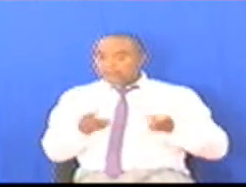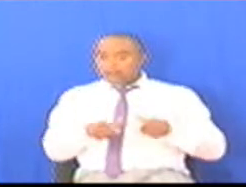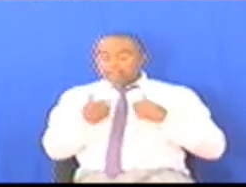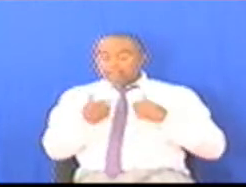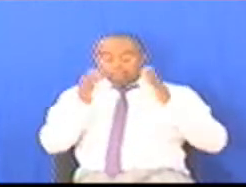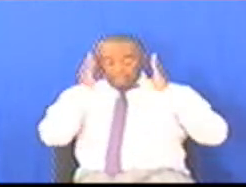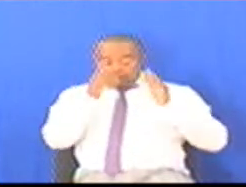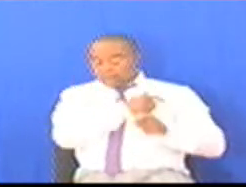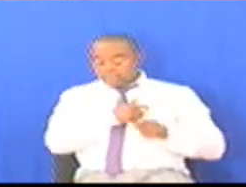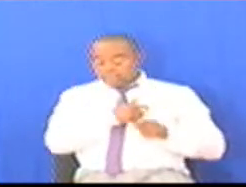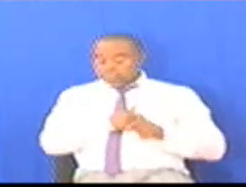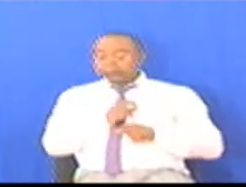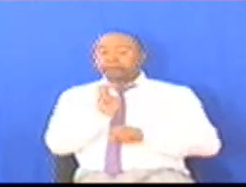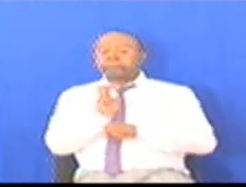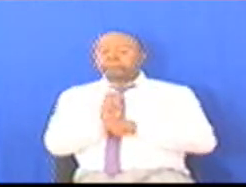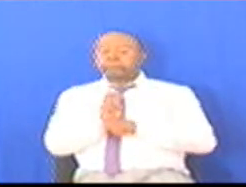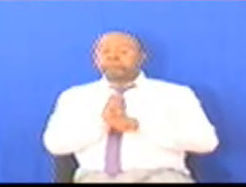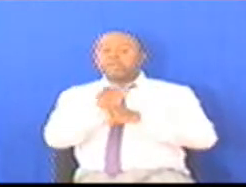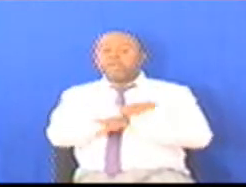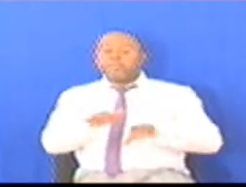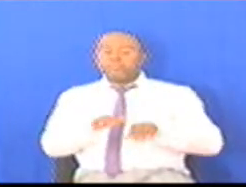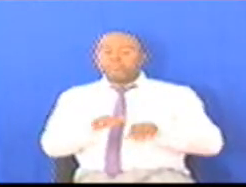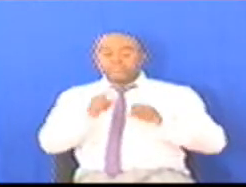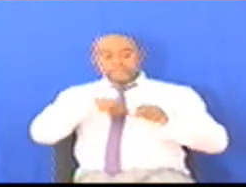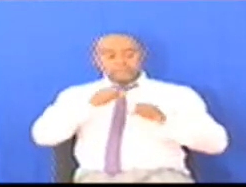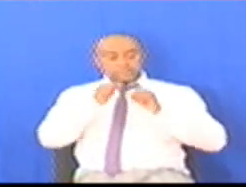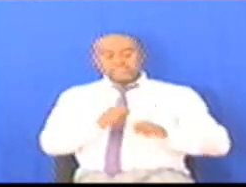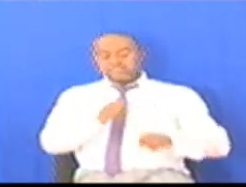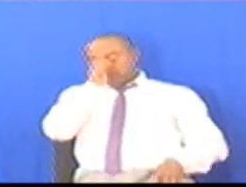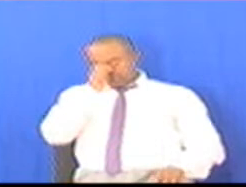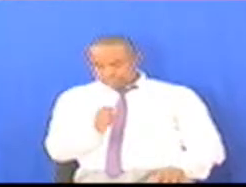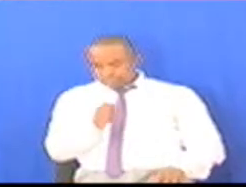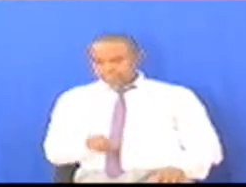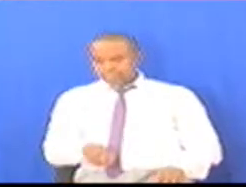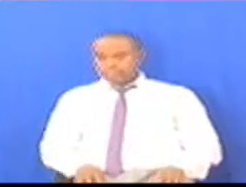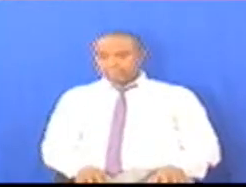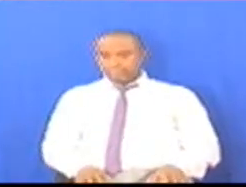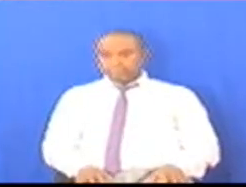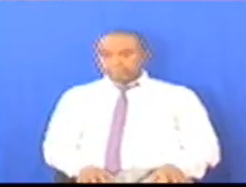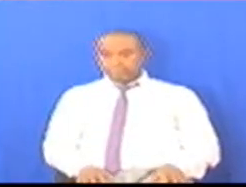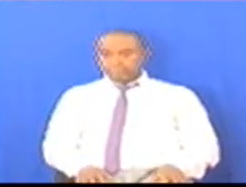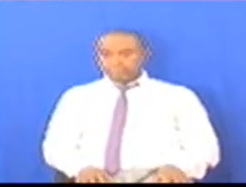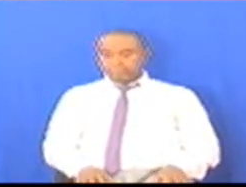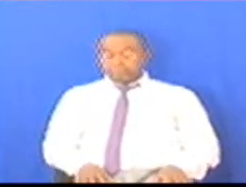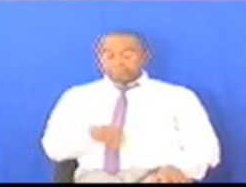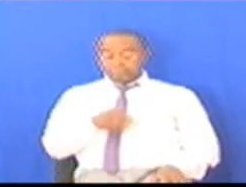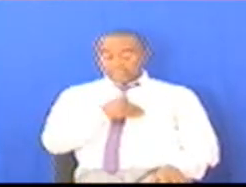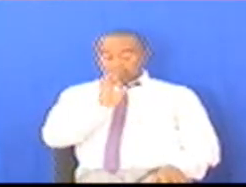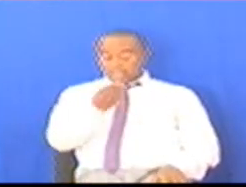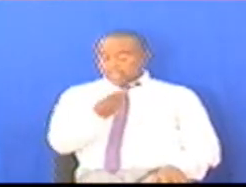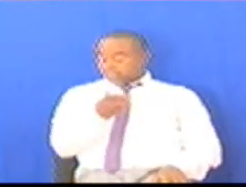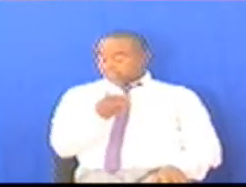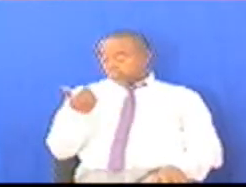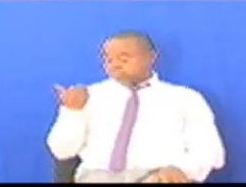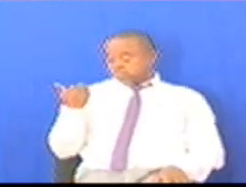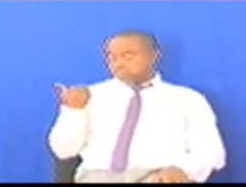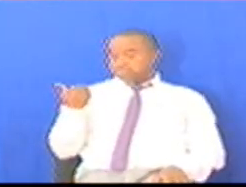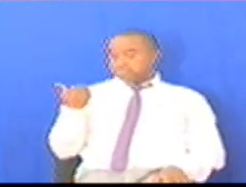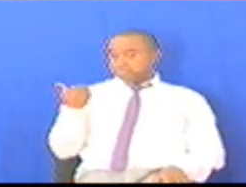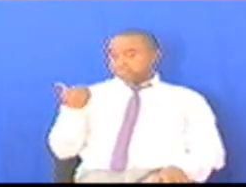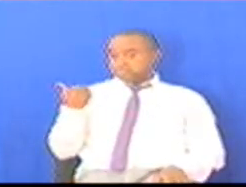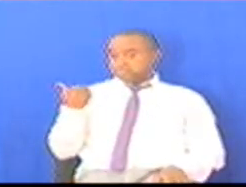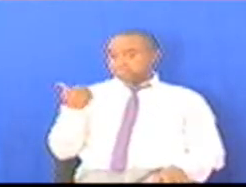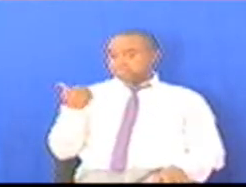Yanchi Na Sisi Yambayo Nwazalendo Lazima Tujeshimu Sana Mwishmua Rais Nambayo Nakubushi Wa Tanzania Miaka Michacha Iliopita Pale